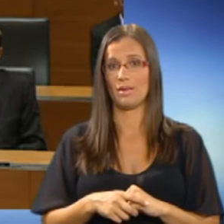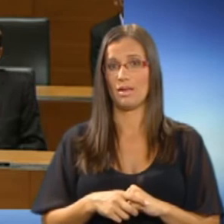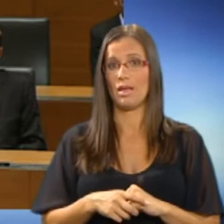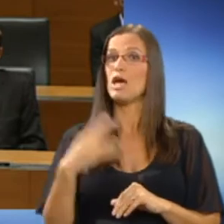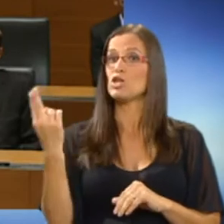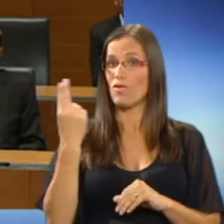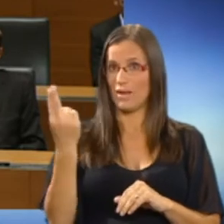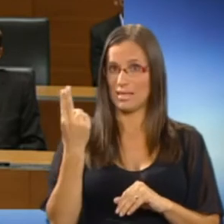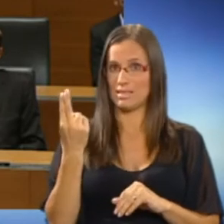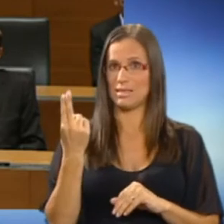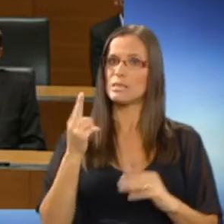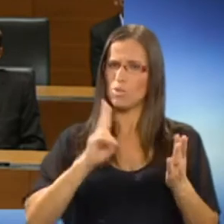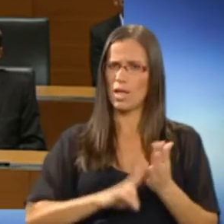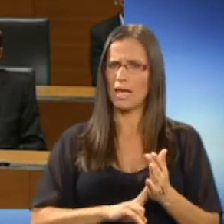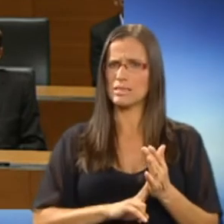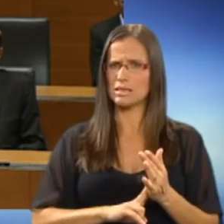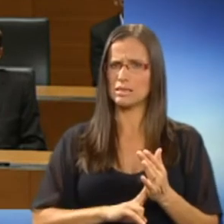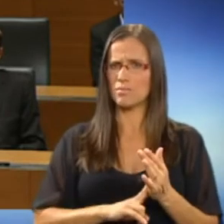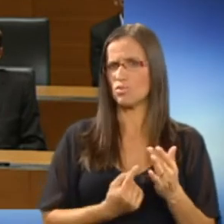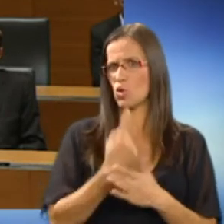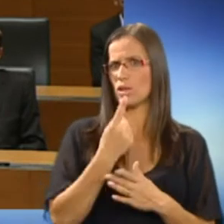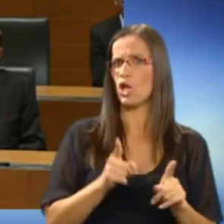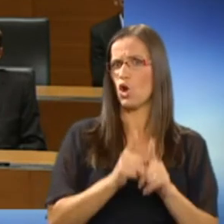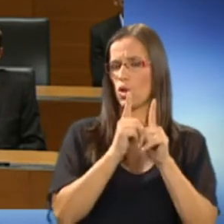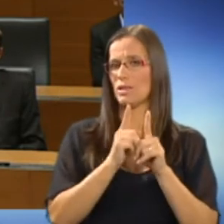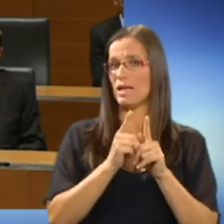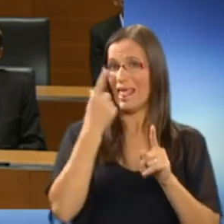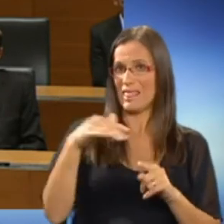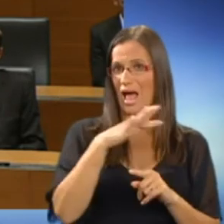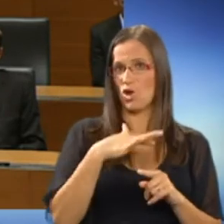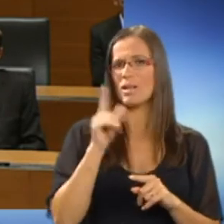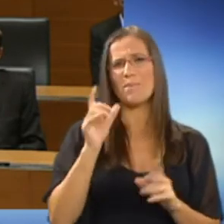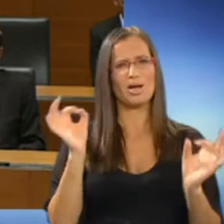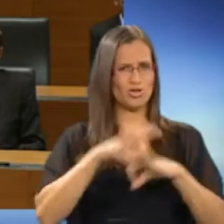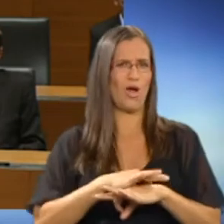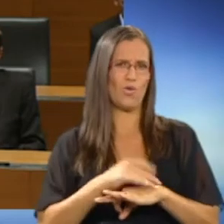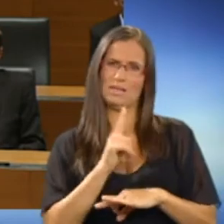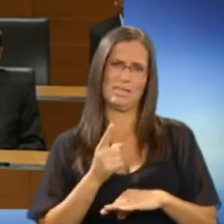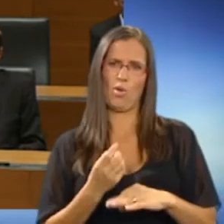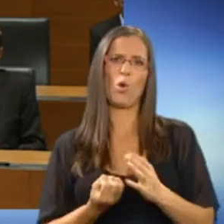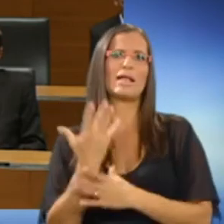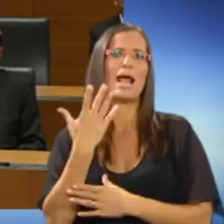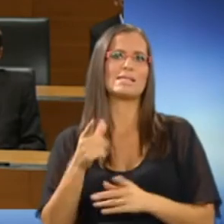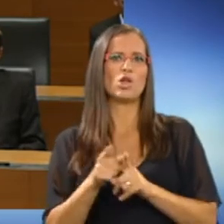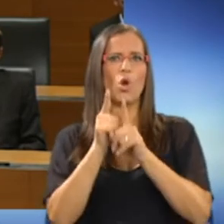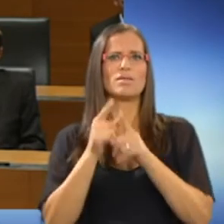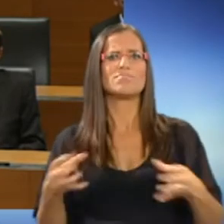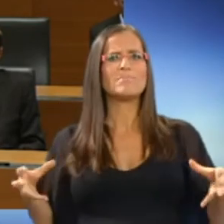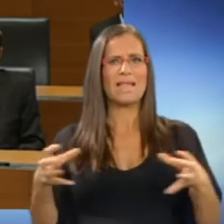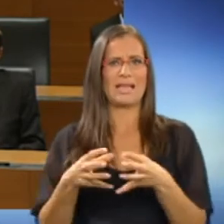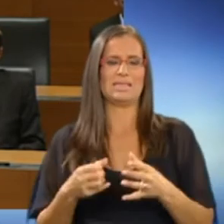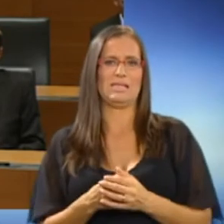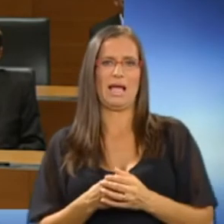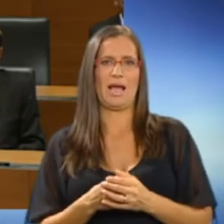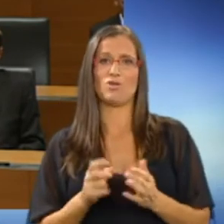Slovenci smo se res zgodili kot narod. Žal pa nismo odrasli kot nacija. Nismo in ne